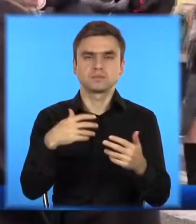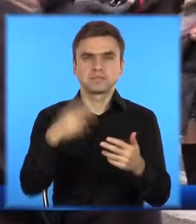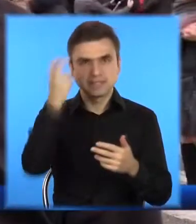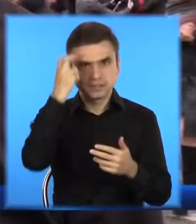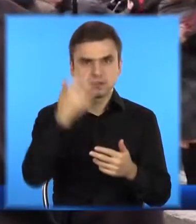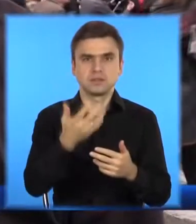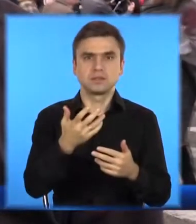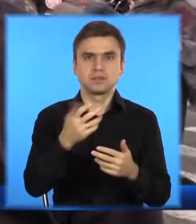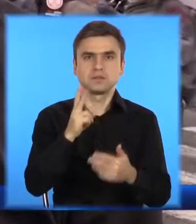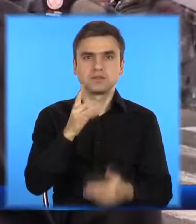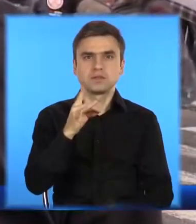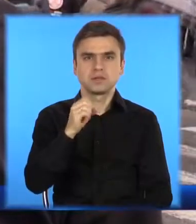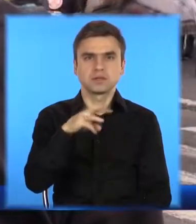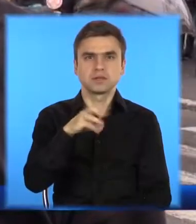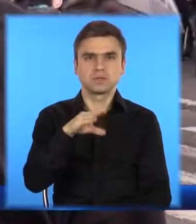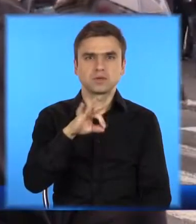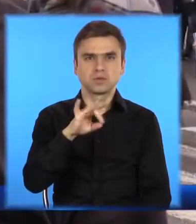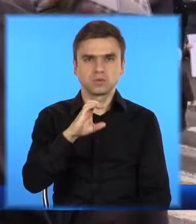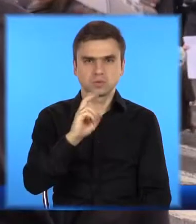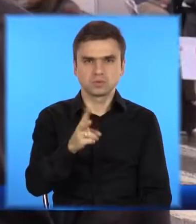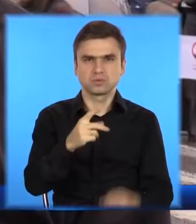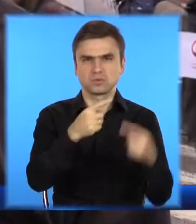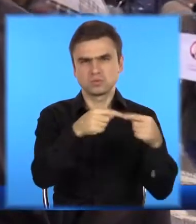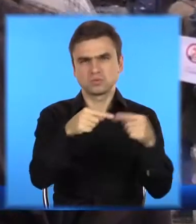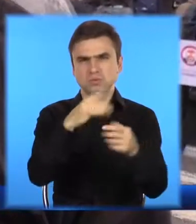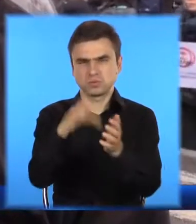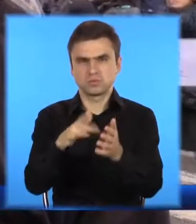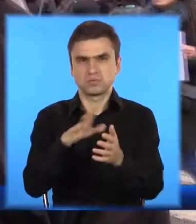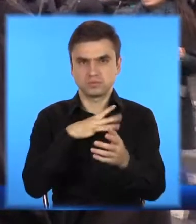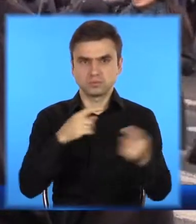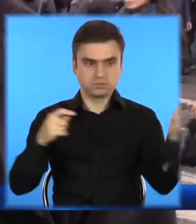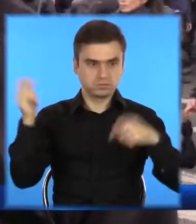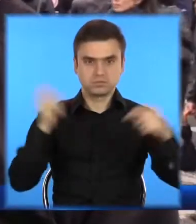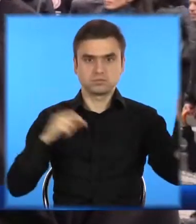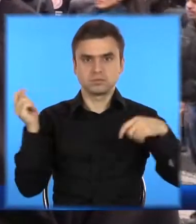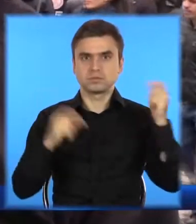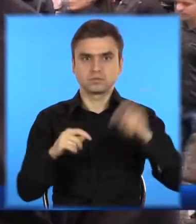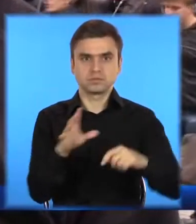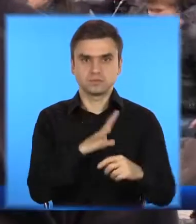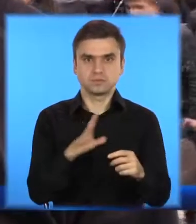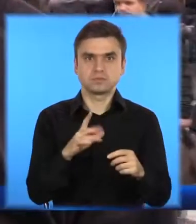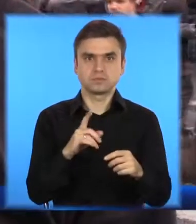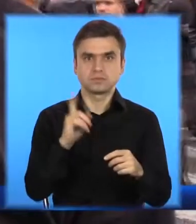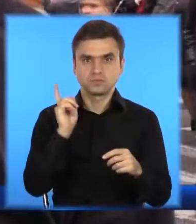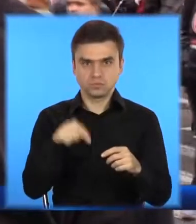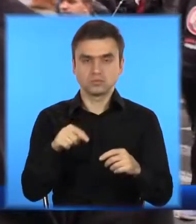'я, Київ, Краматорськ і ряд інших міст, які також